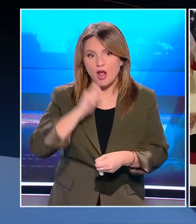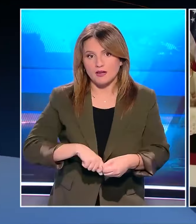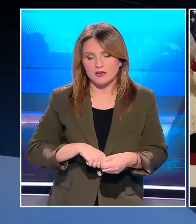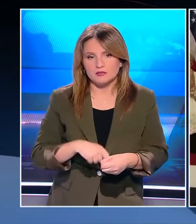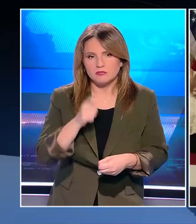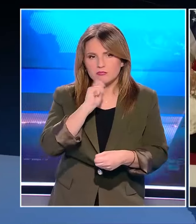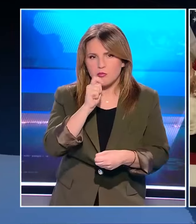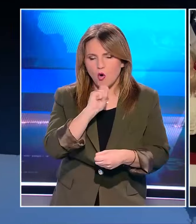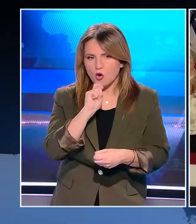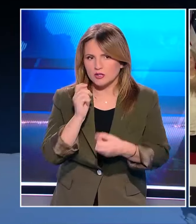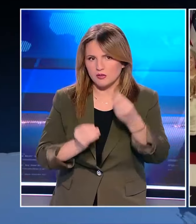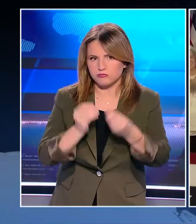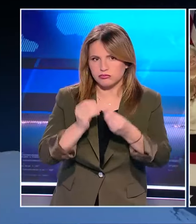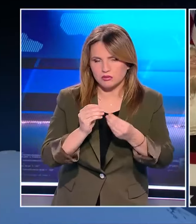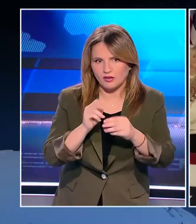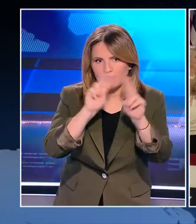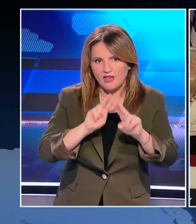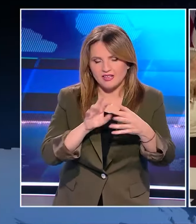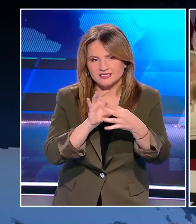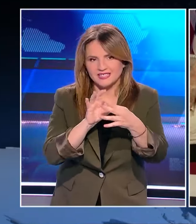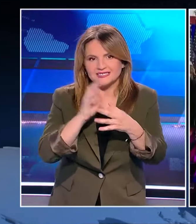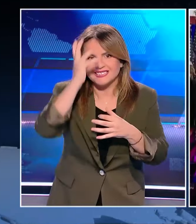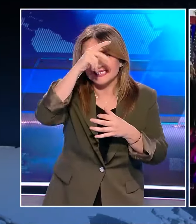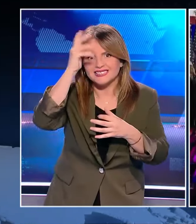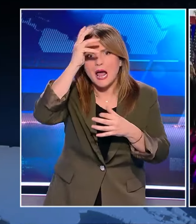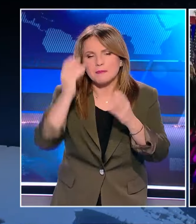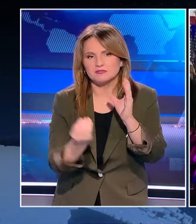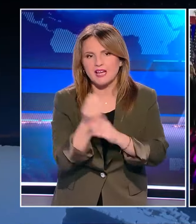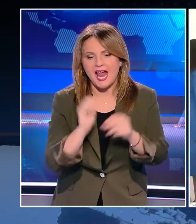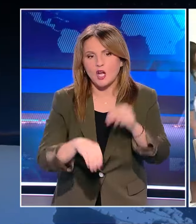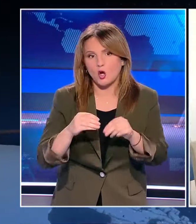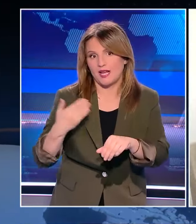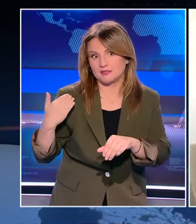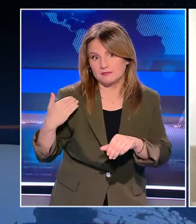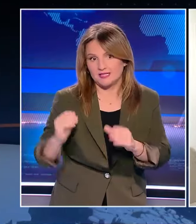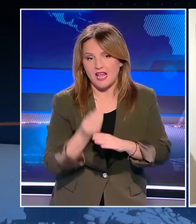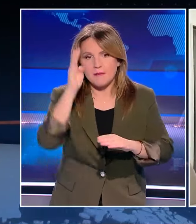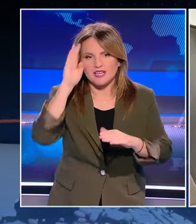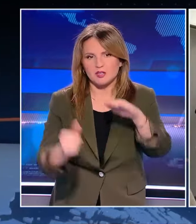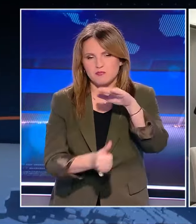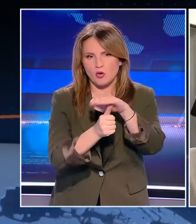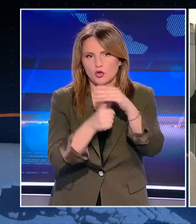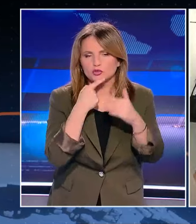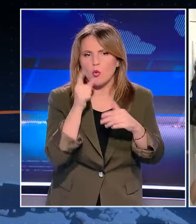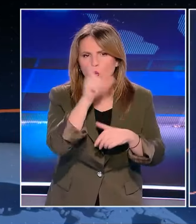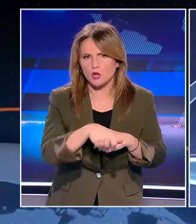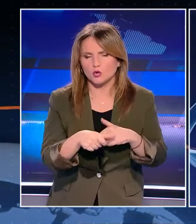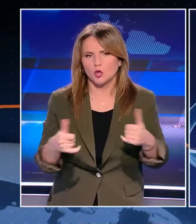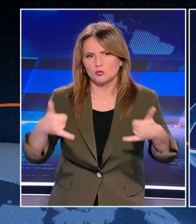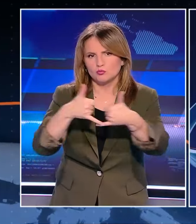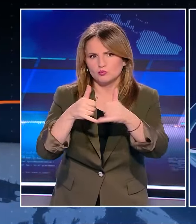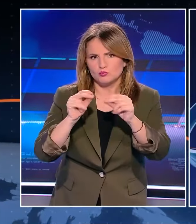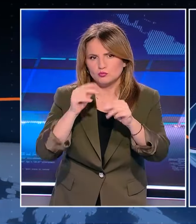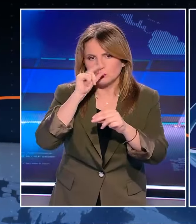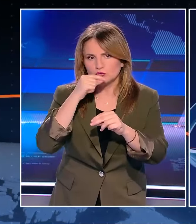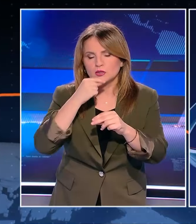Πολιτική τριγμή στις διεθνείς σχέσεις μετά την εκλογή του Ντόναλτ Τραμπ Ο εκλεγμένος πρόεδρος των Ηνωμένων Πολιτειών μίλησε με τον Βλαντιμίρ Πούτιν Σύμφωνα με την